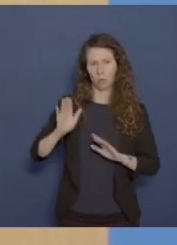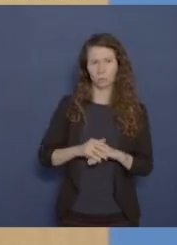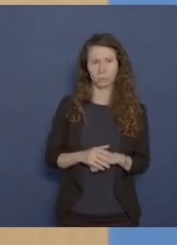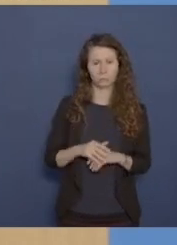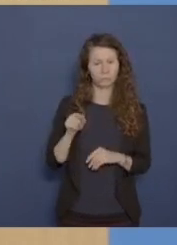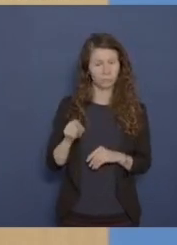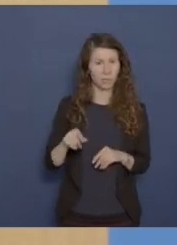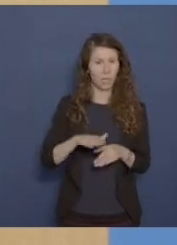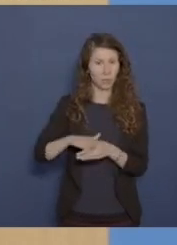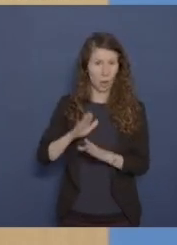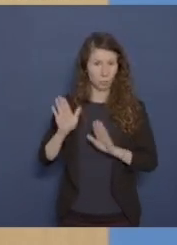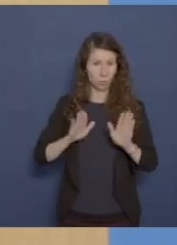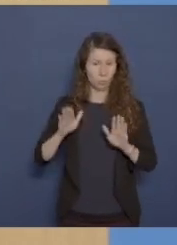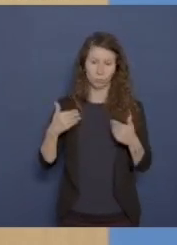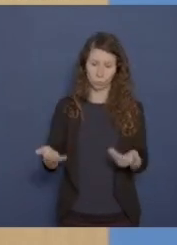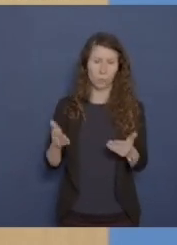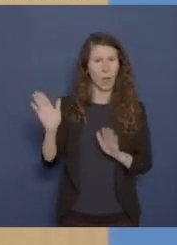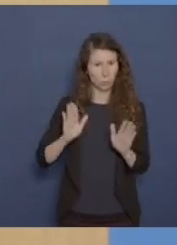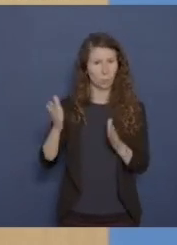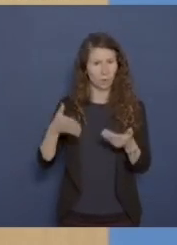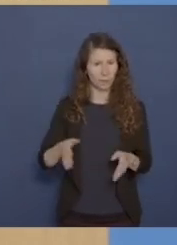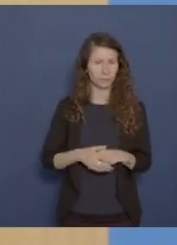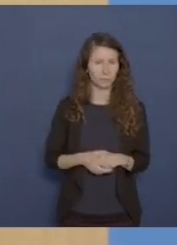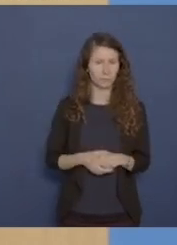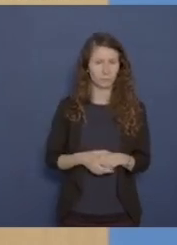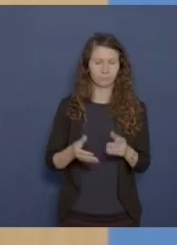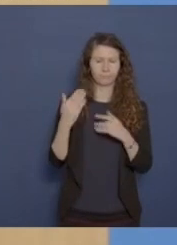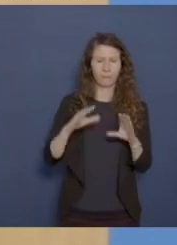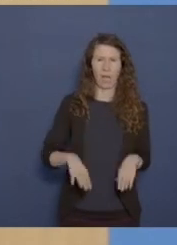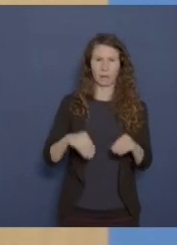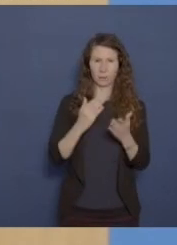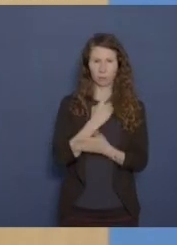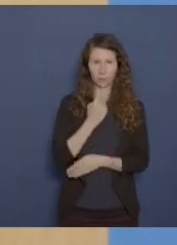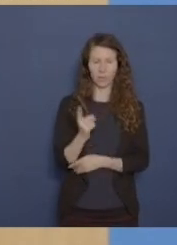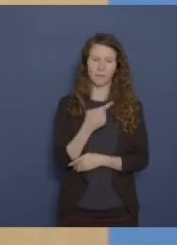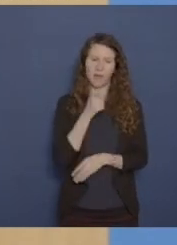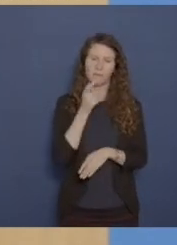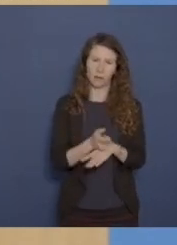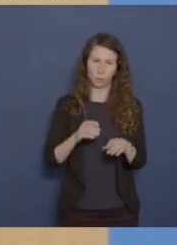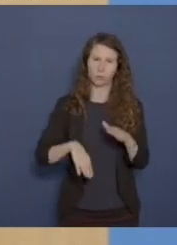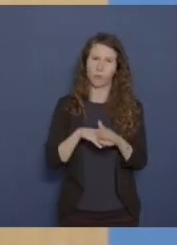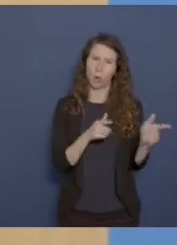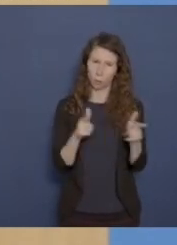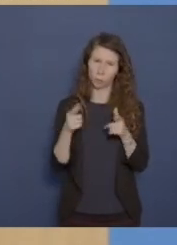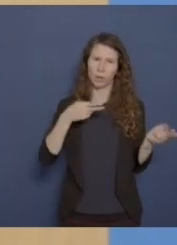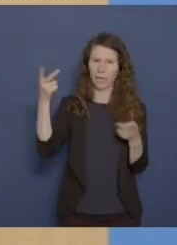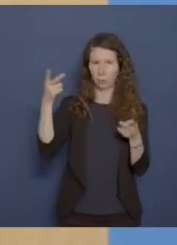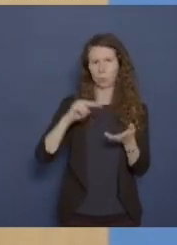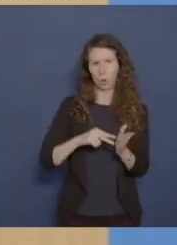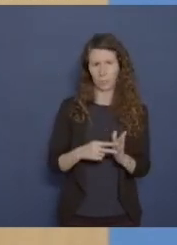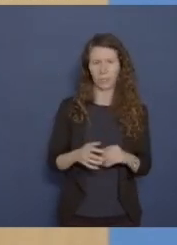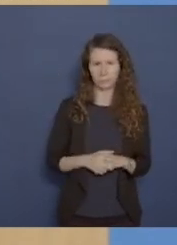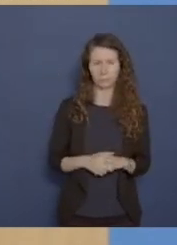ist diese Abstimmung erfolgt. Wie gesagt, ich habe es schon mal am Eingang erwähnt, wir betreiben eine verantwortungsvolle Rüstungsexportpolitik